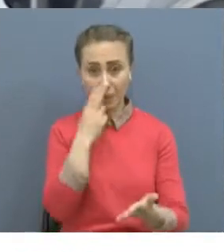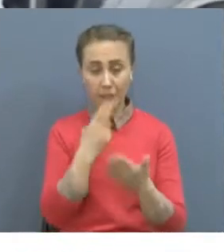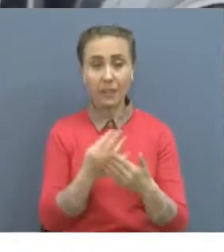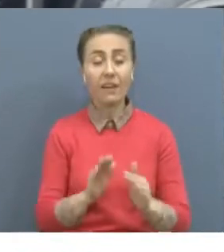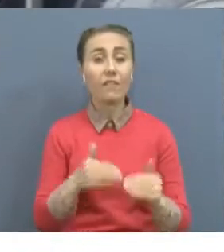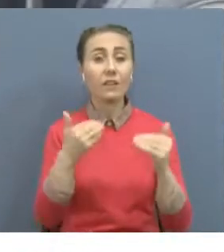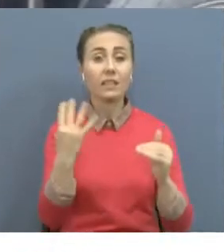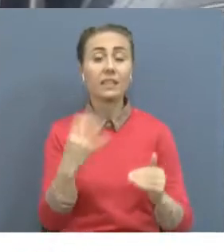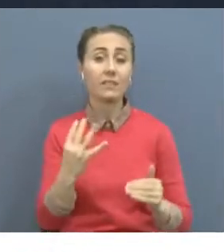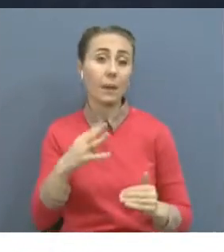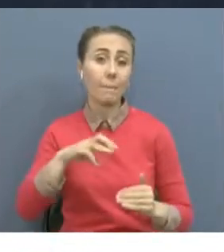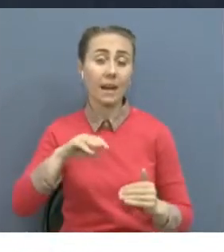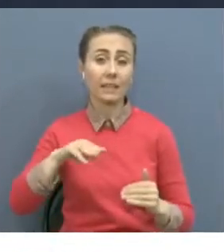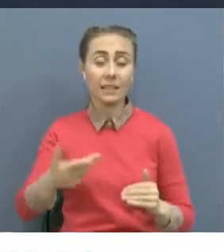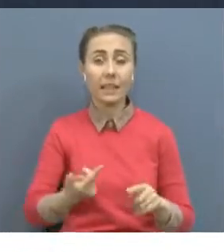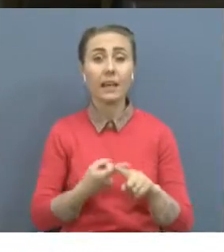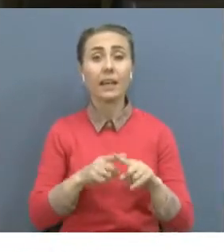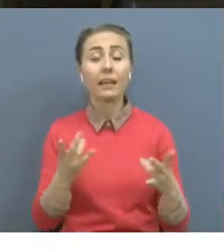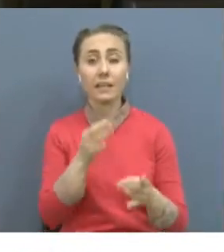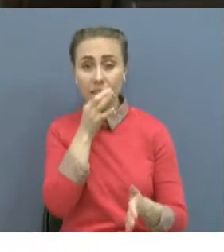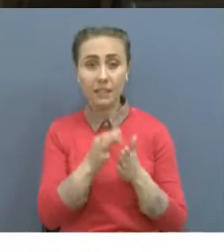шақырым жол жөндеу жұмыстарын қажет етеді.